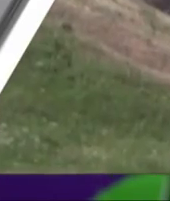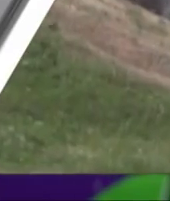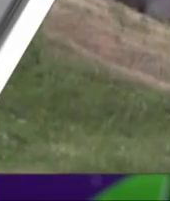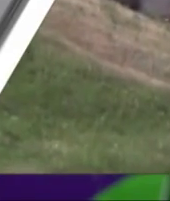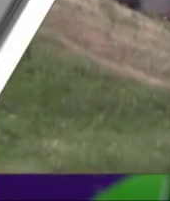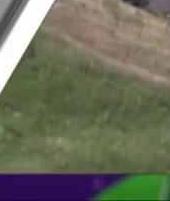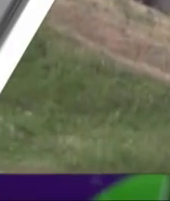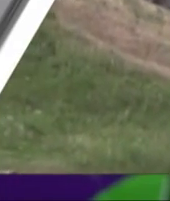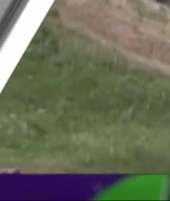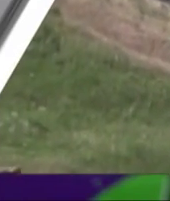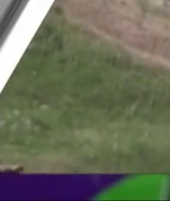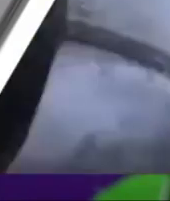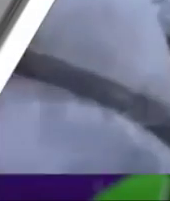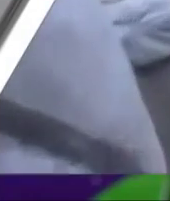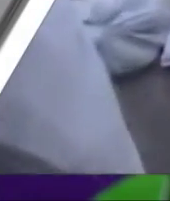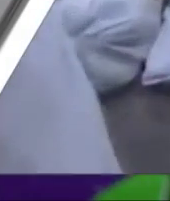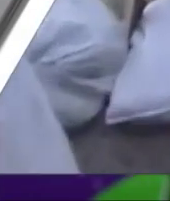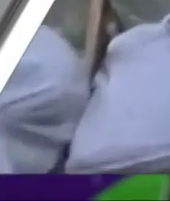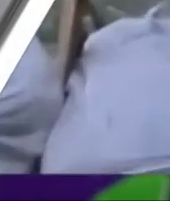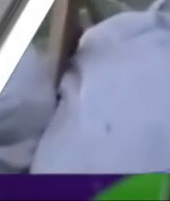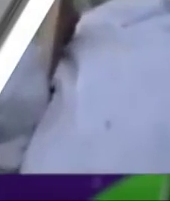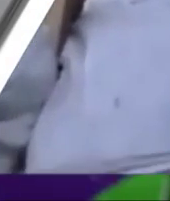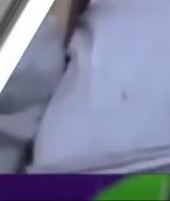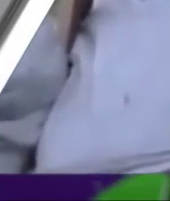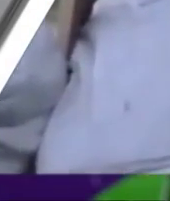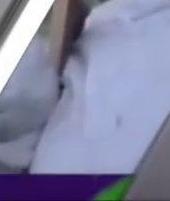Минулодоба в зоні АТО була неспокійною.